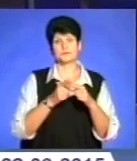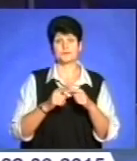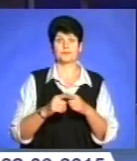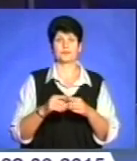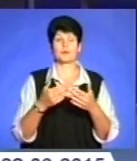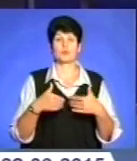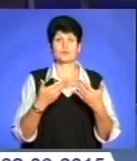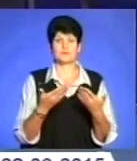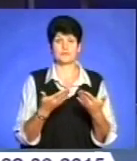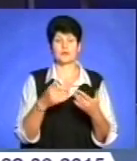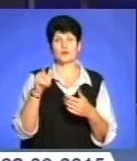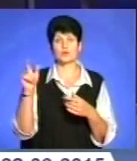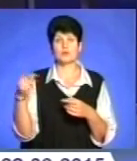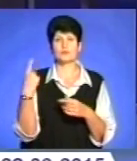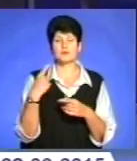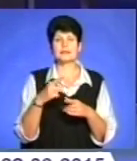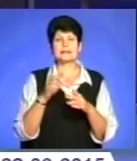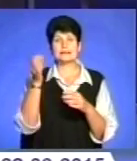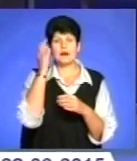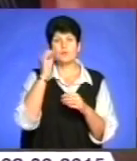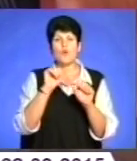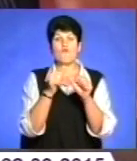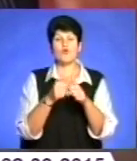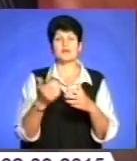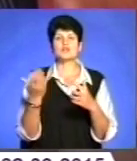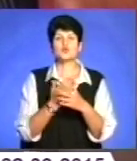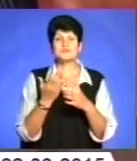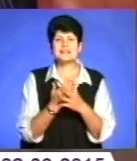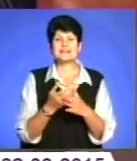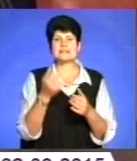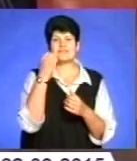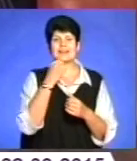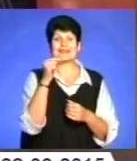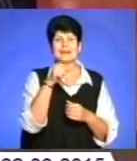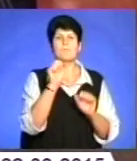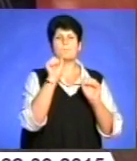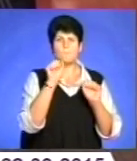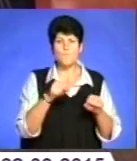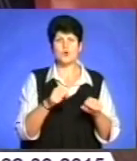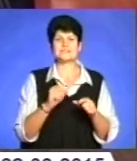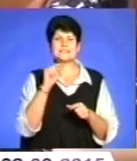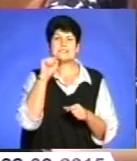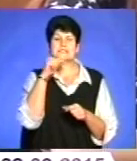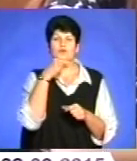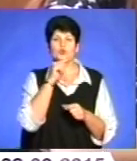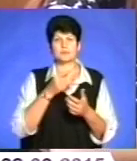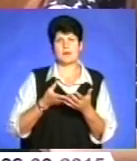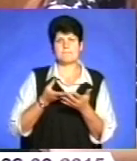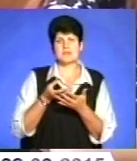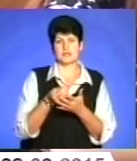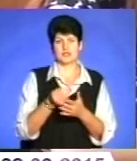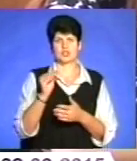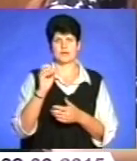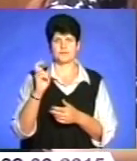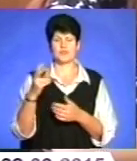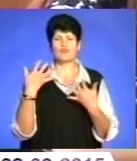Жителям краю нагадують про оформлення субсидій, завдяки яким можна суттєво економити при оплаті комунальних послуг. Уже